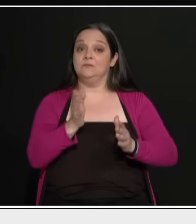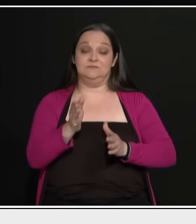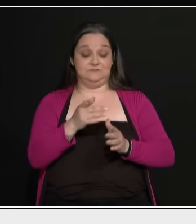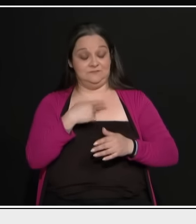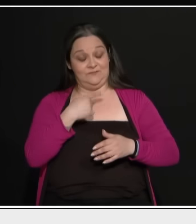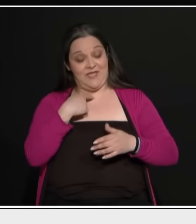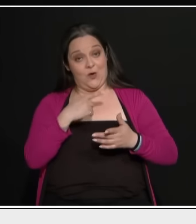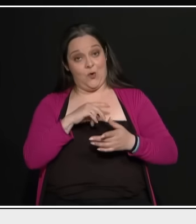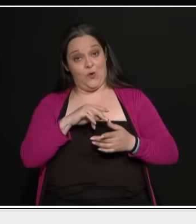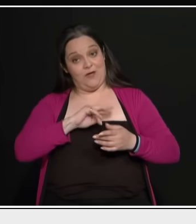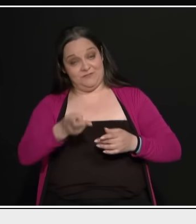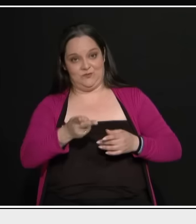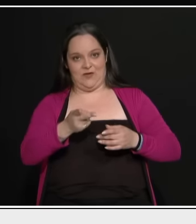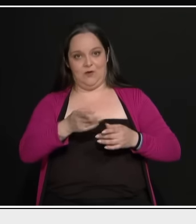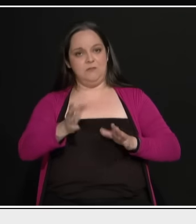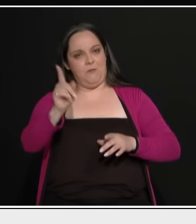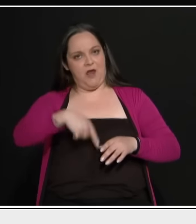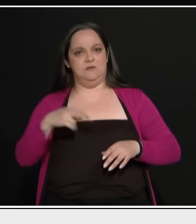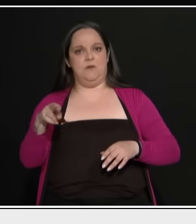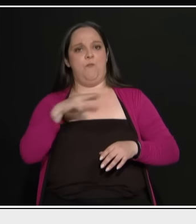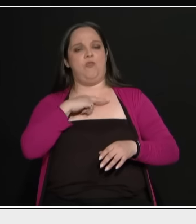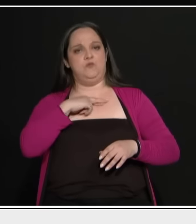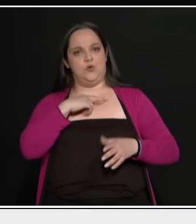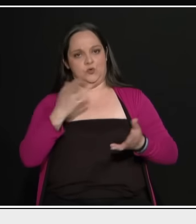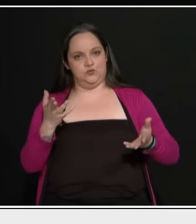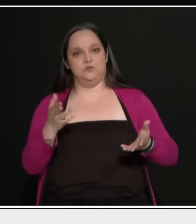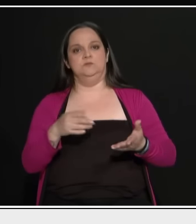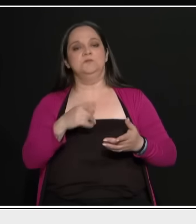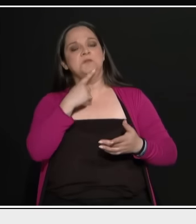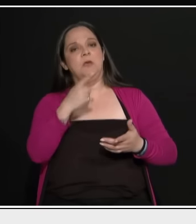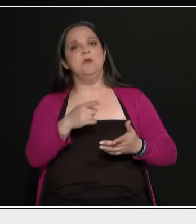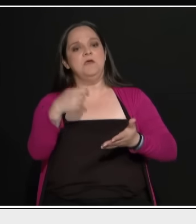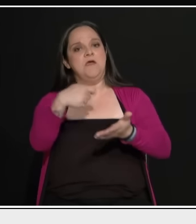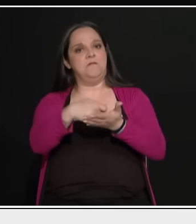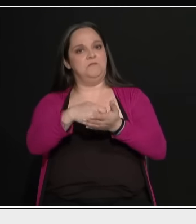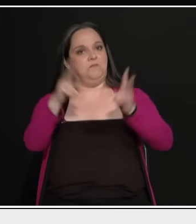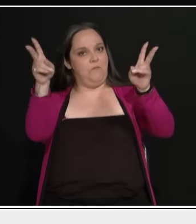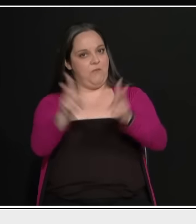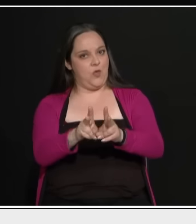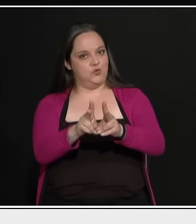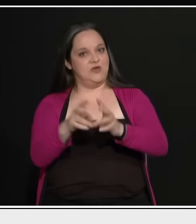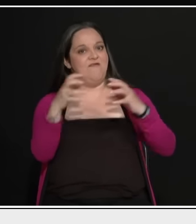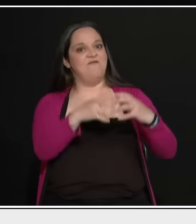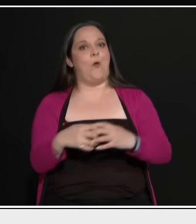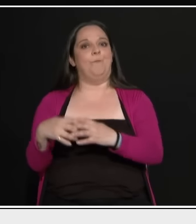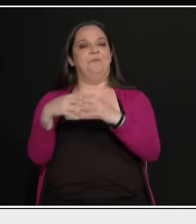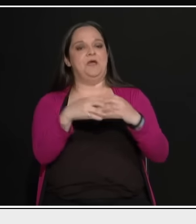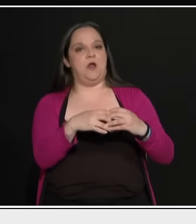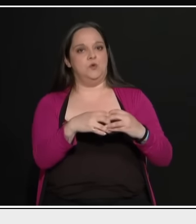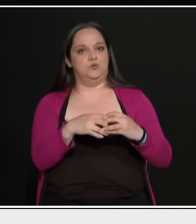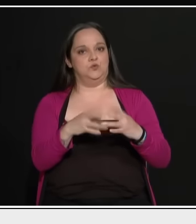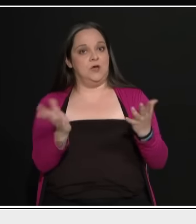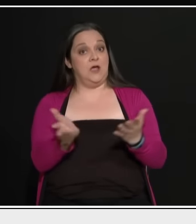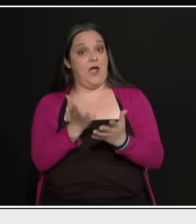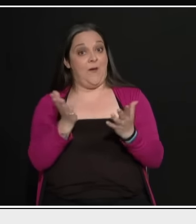πάντα. Άμα έρθει τώρα ο πρωθυπουργός, όταν είναι πρωθυπουργός, και πει θα μειώσω εγώ την εφορία στους βιομηχάνους. Δεν θα βγει ο Βασίλης Λεβέντης και θα